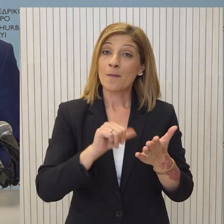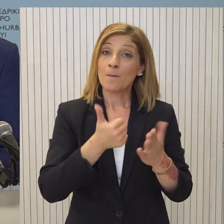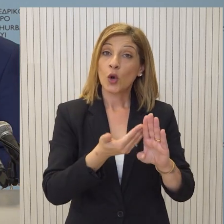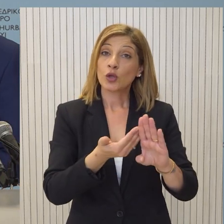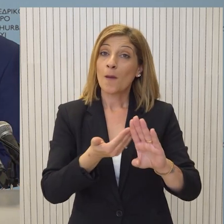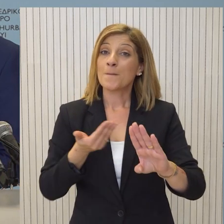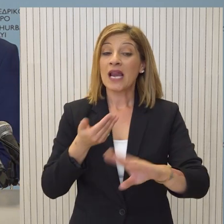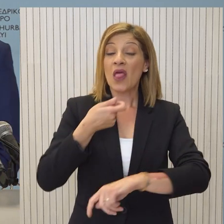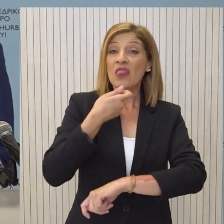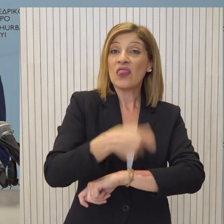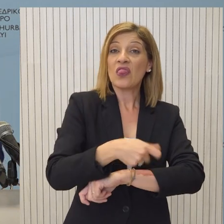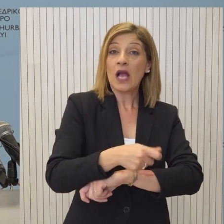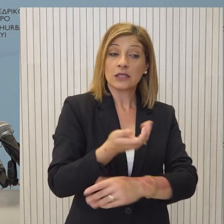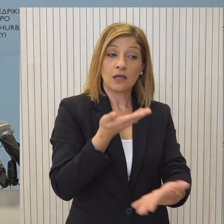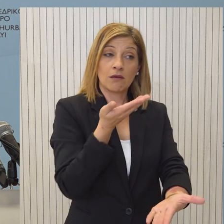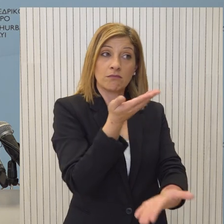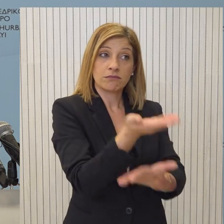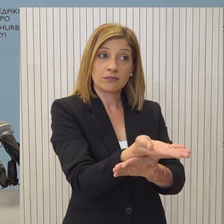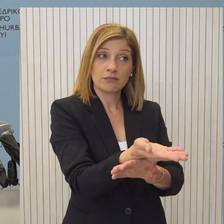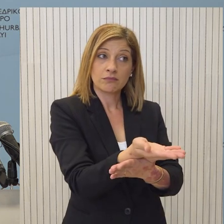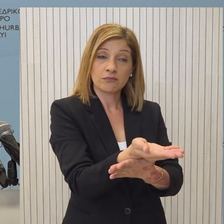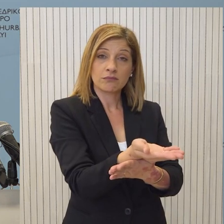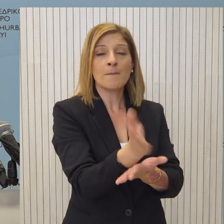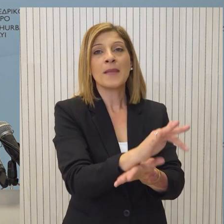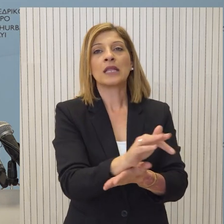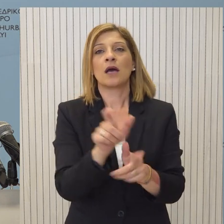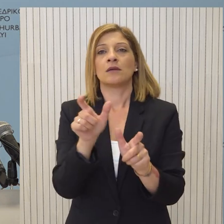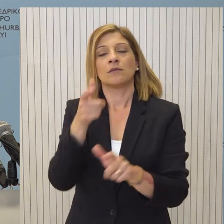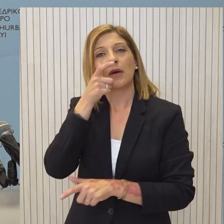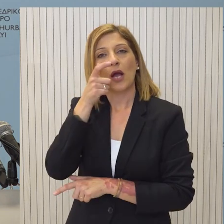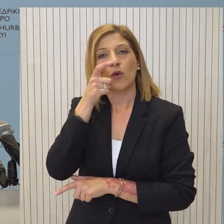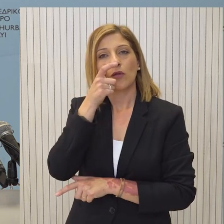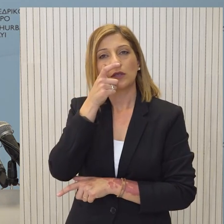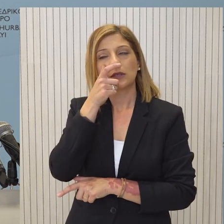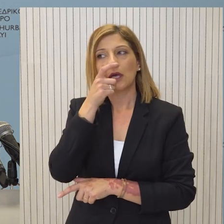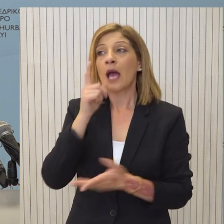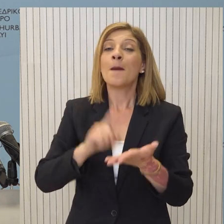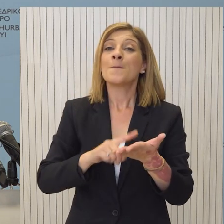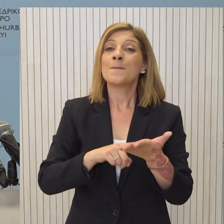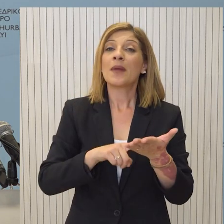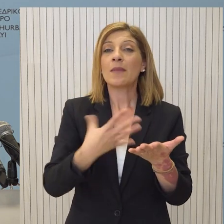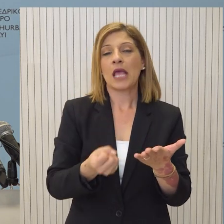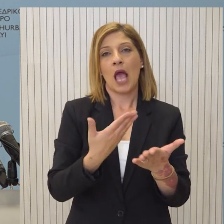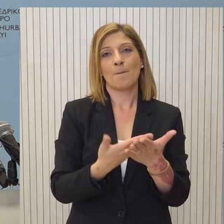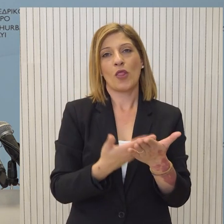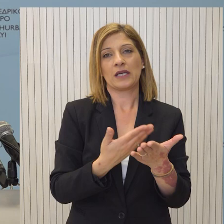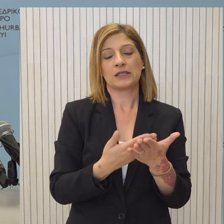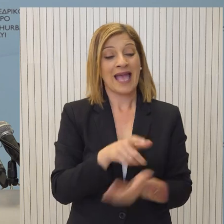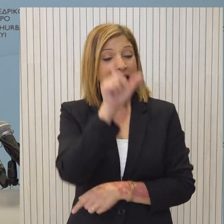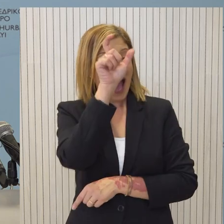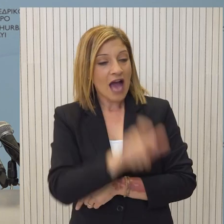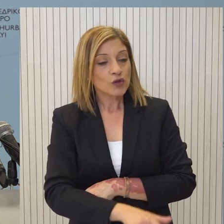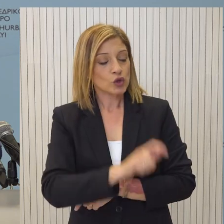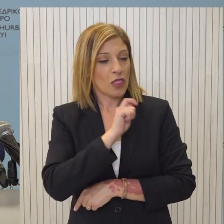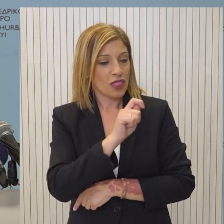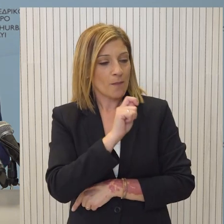προηγούμενη δικαστική εξουσιοδότηση, όπως γίνεται σαν αντίστοιχες περιπτώσεις. Θα πρέπει να υπάρχουν καταγγελία. Θα πρέπει να υπάρχουν τεκμηριωμένα στοιχεία ότι κάποιος,